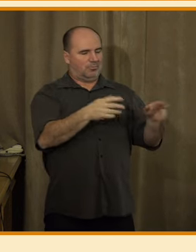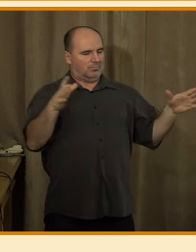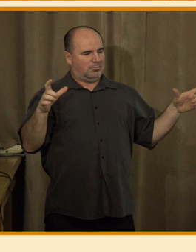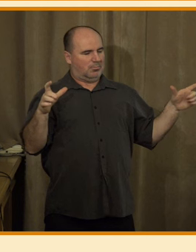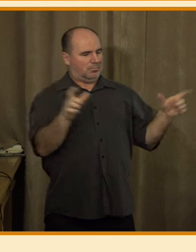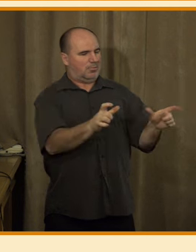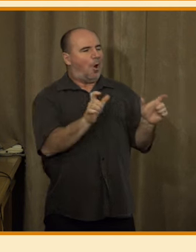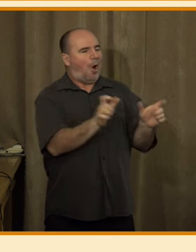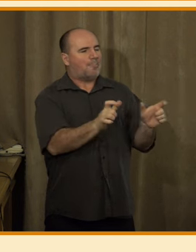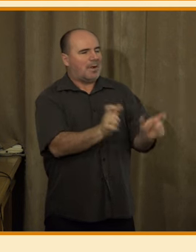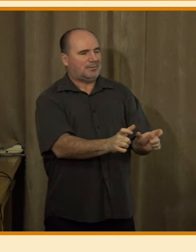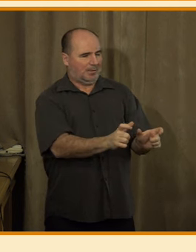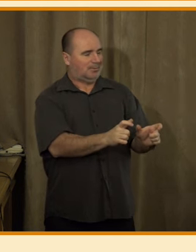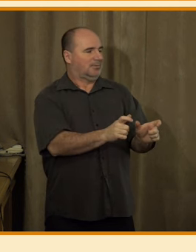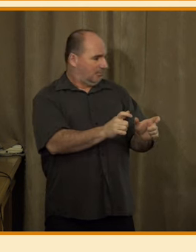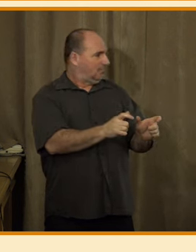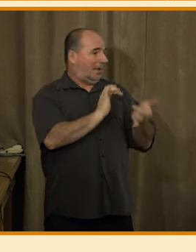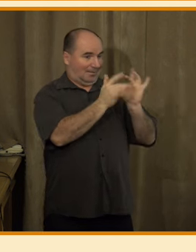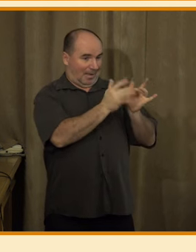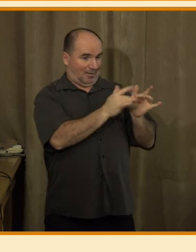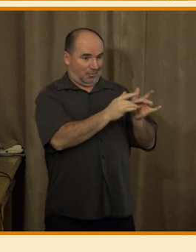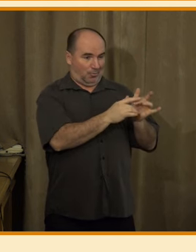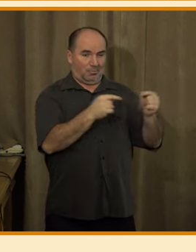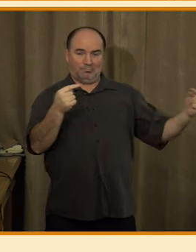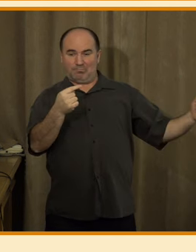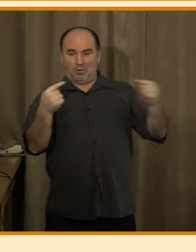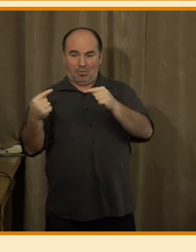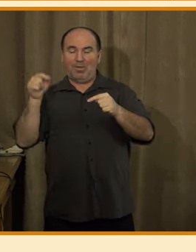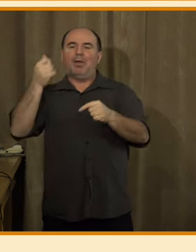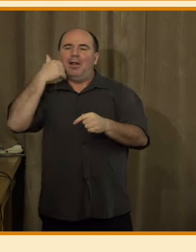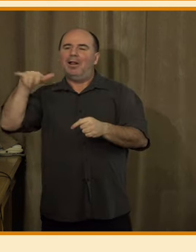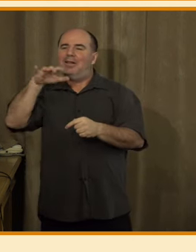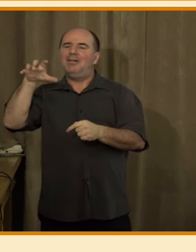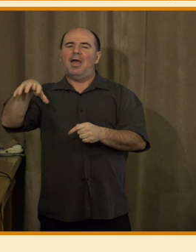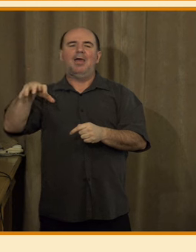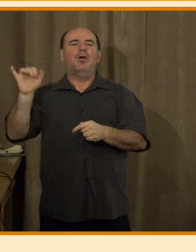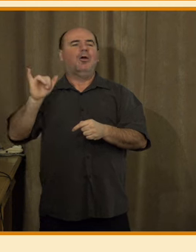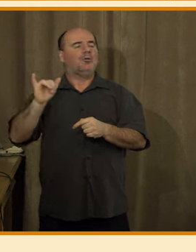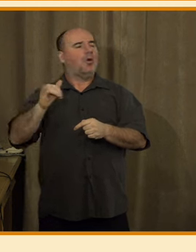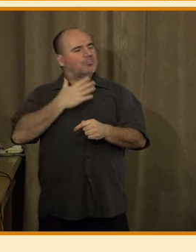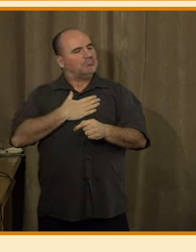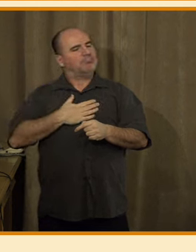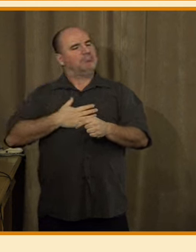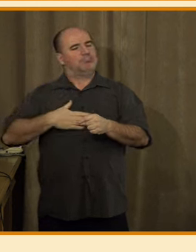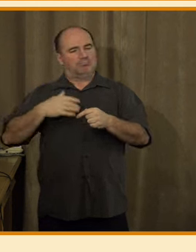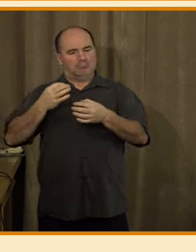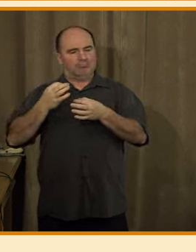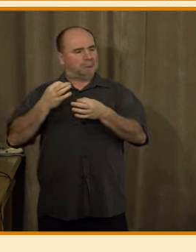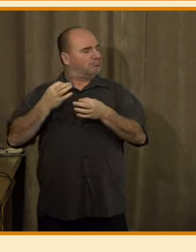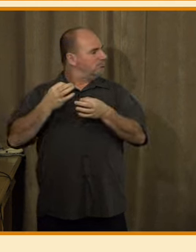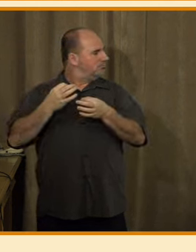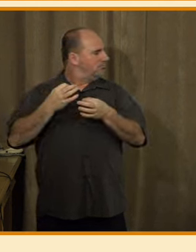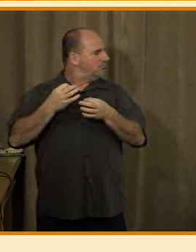kvůli tomu extrémně násilnému obsahu versus lidé, kteří preferují tedy regulaci